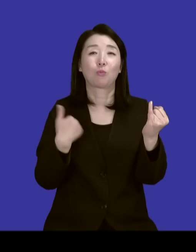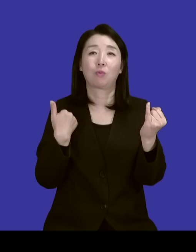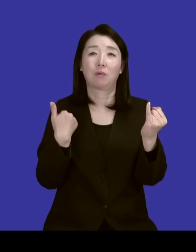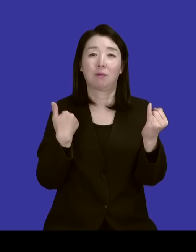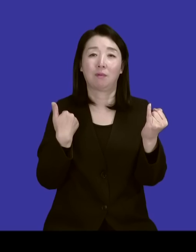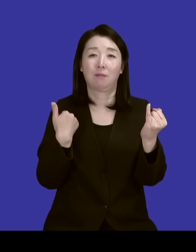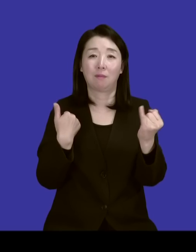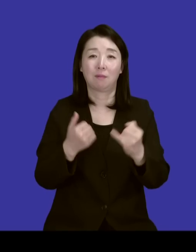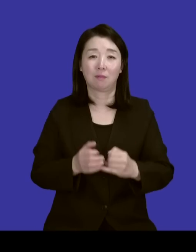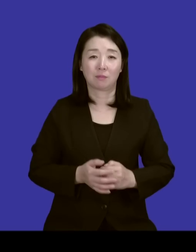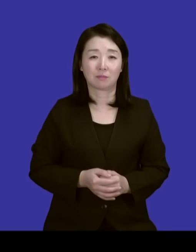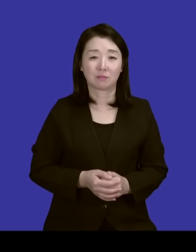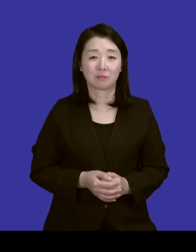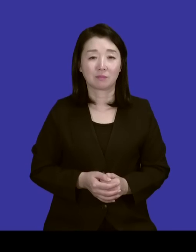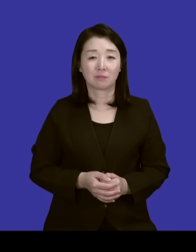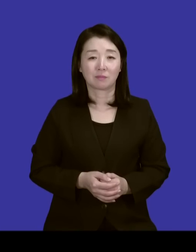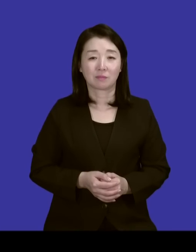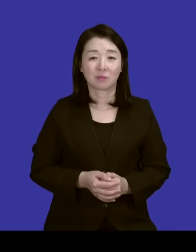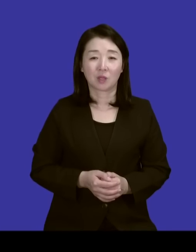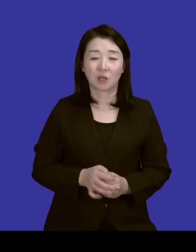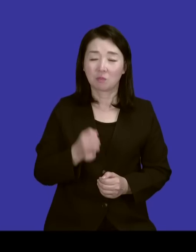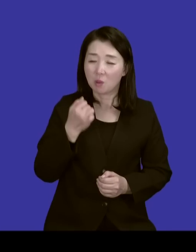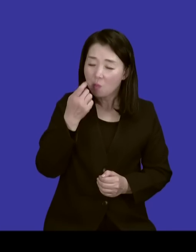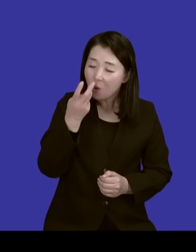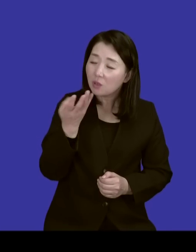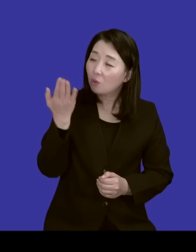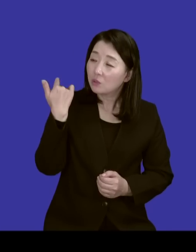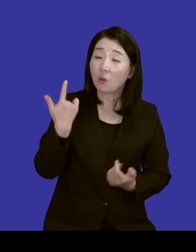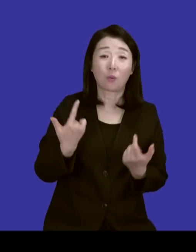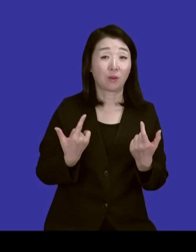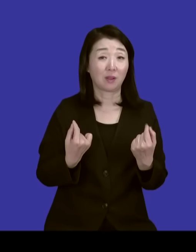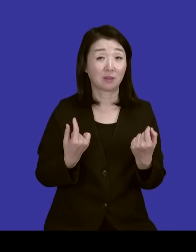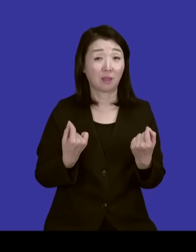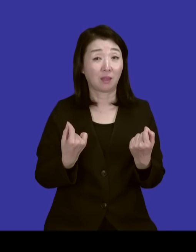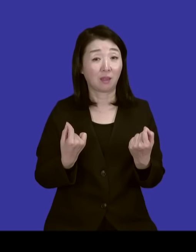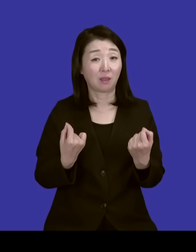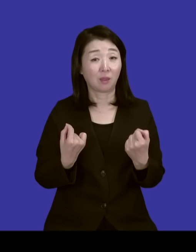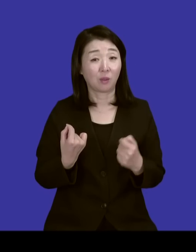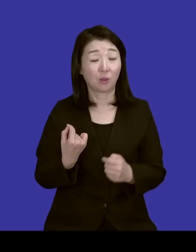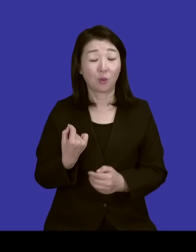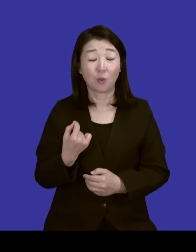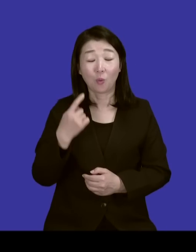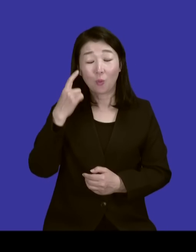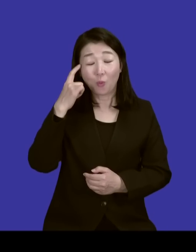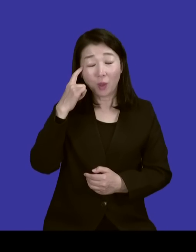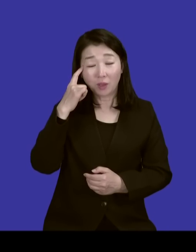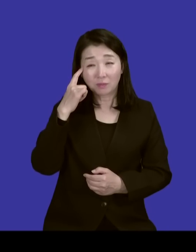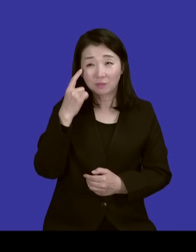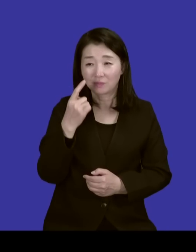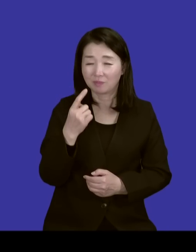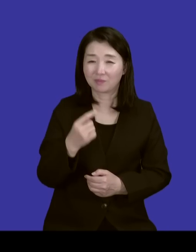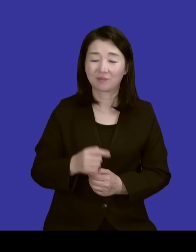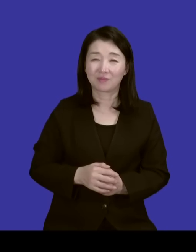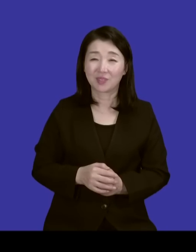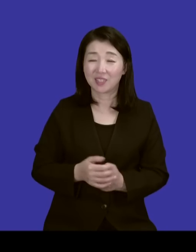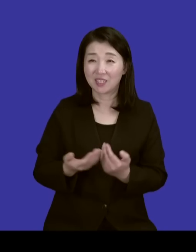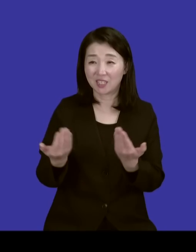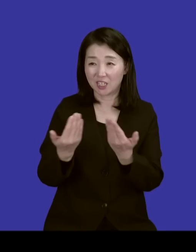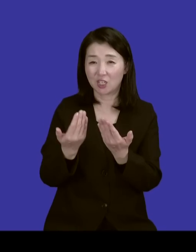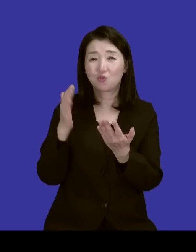모르겠다고. 그런데 몇 개월 전인 것 같대요. 뭐 그런 일이 쓰고 나서 그게 없었는데 또